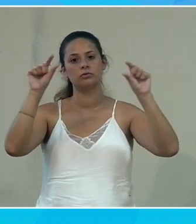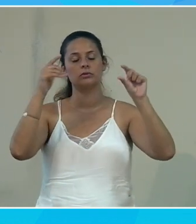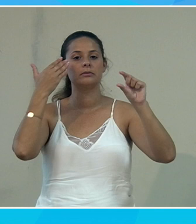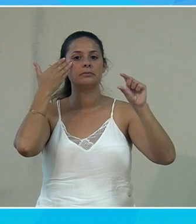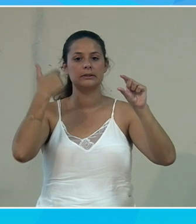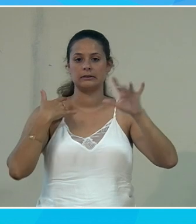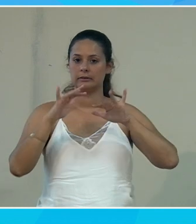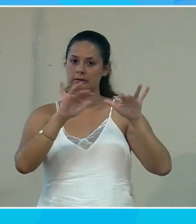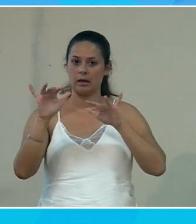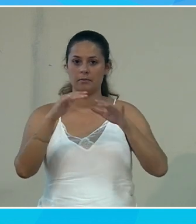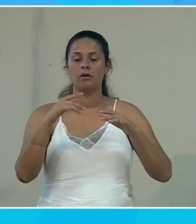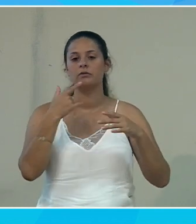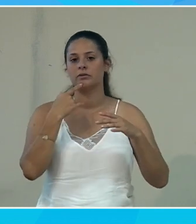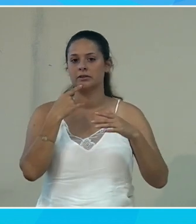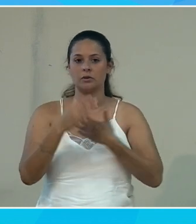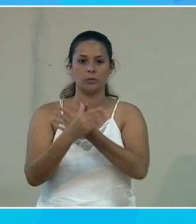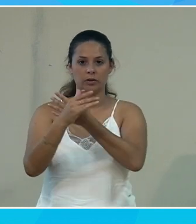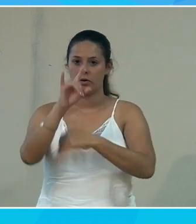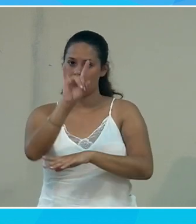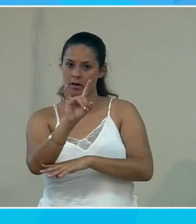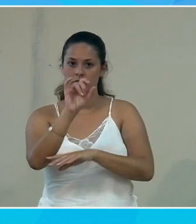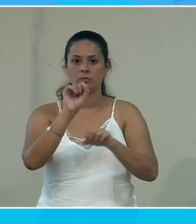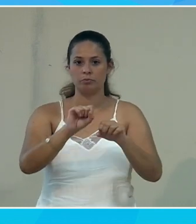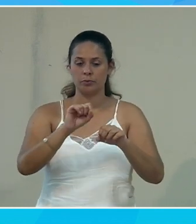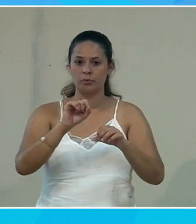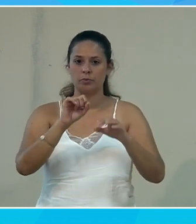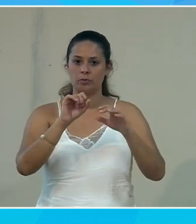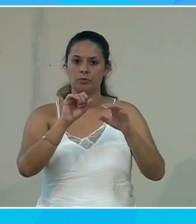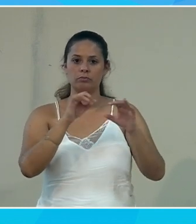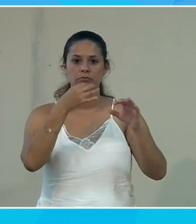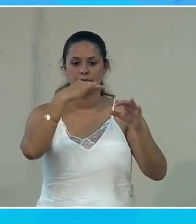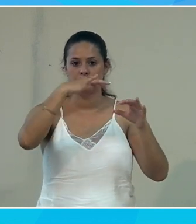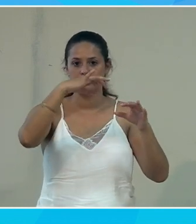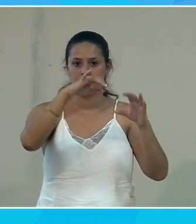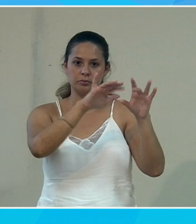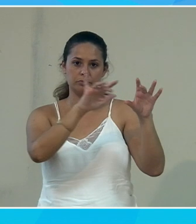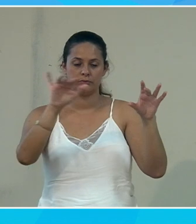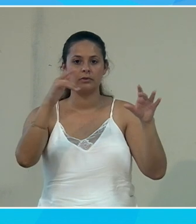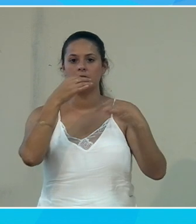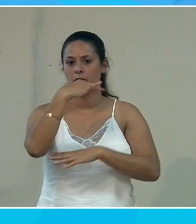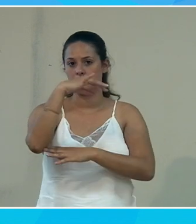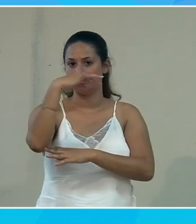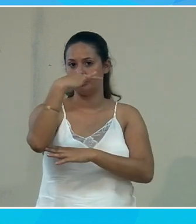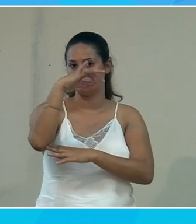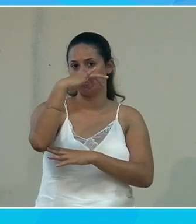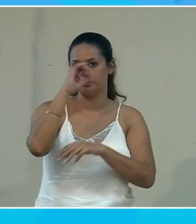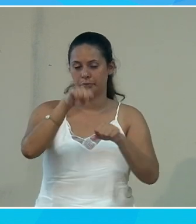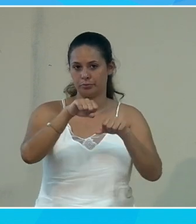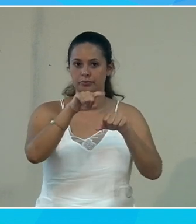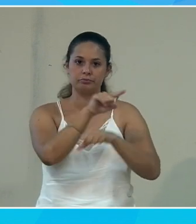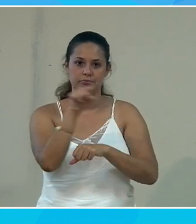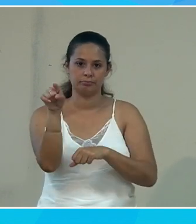Si je tape Windows H, je vais pouvoir en fait dicter une recherche. Donc je vais vous montrer, je ne pas la taper, je vais uniquement la dicter à la voix.